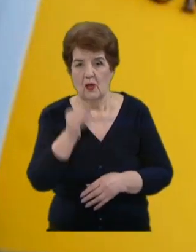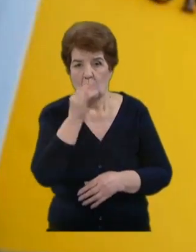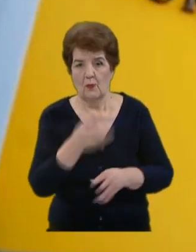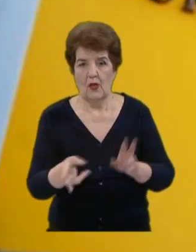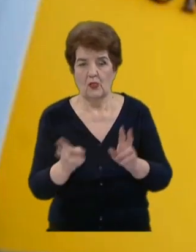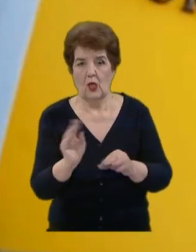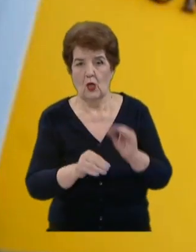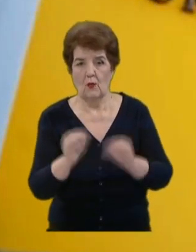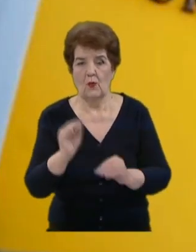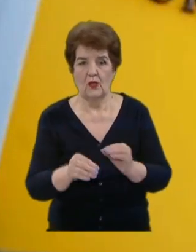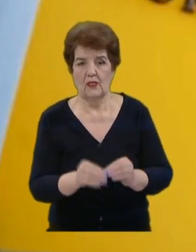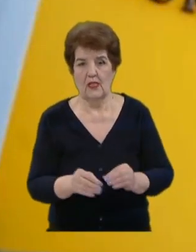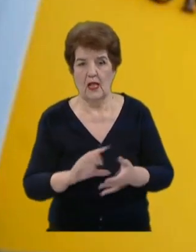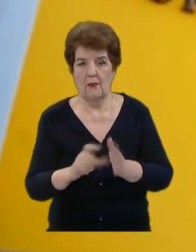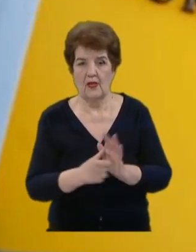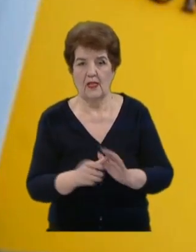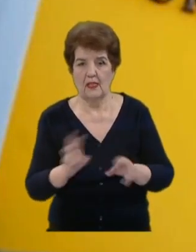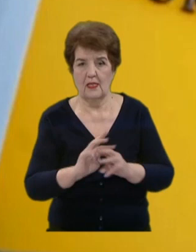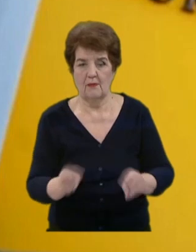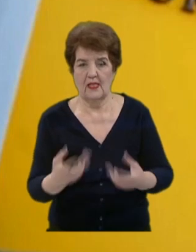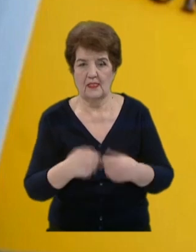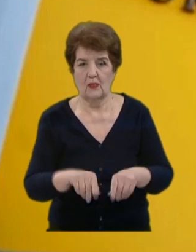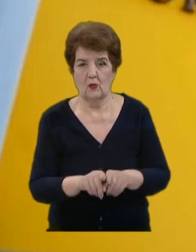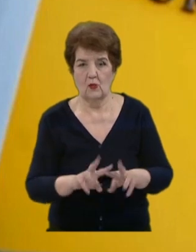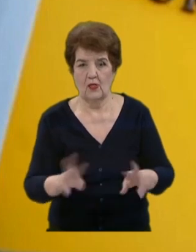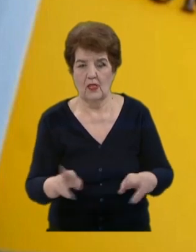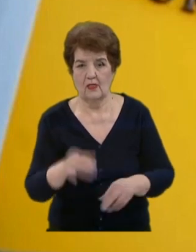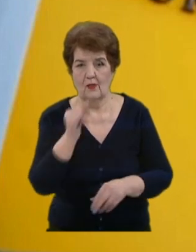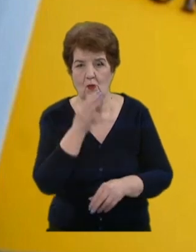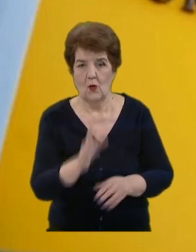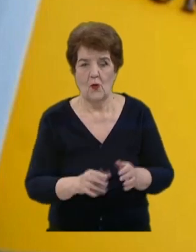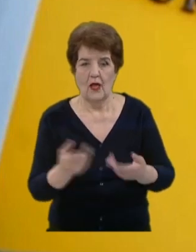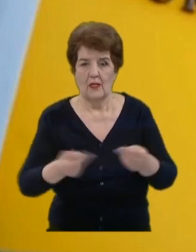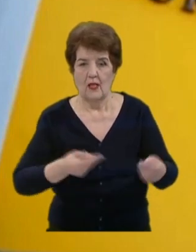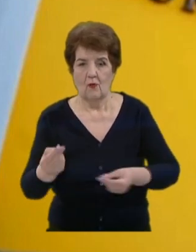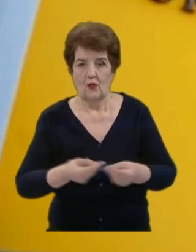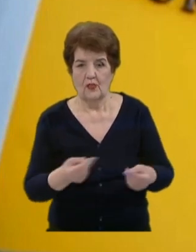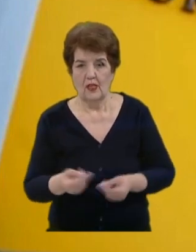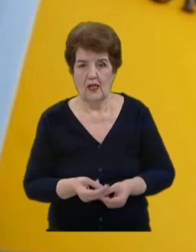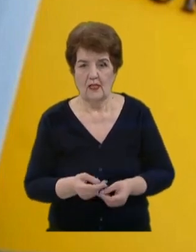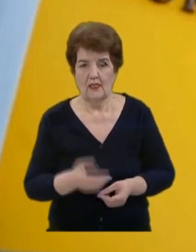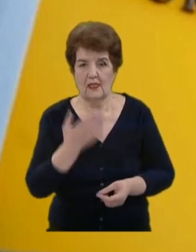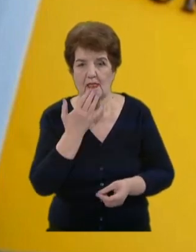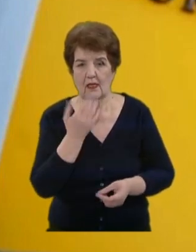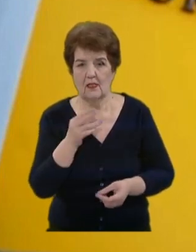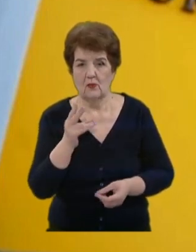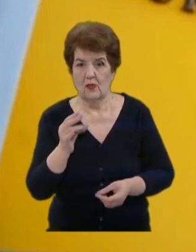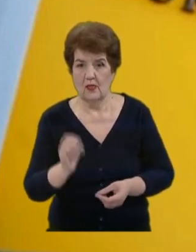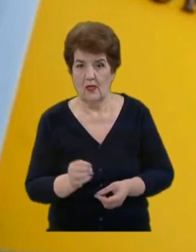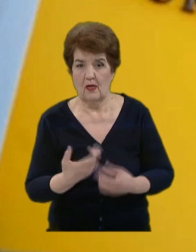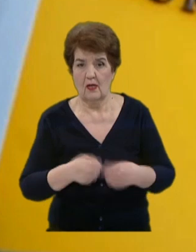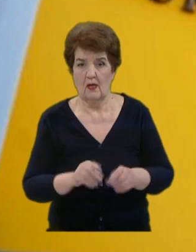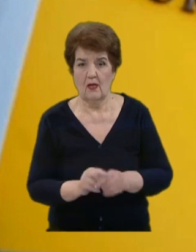componența cabinetului de miniștri. Totodată, guvernul demisionar nu poate încheia contracte precum și tratate internaționale care